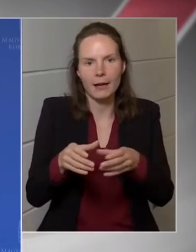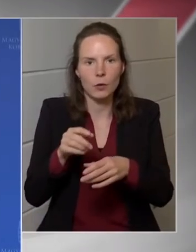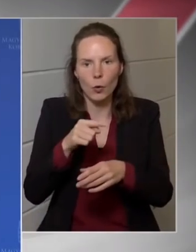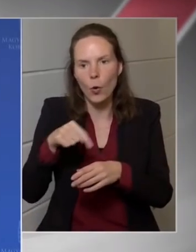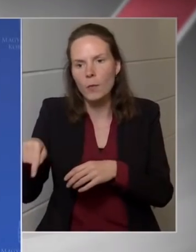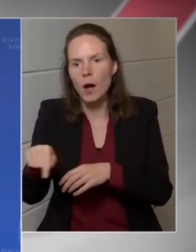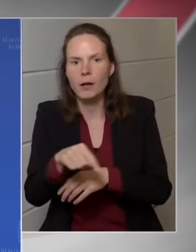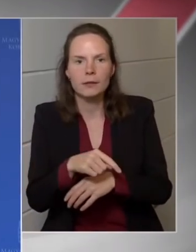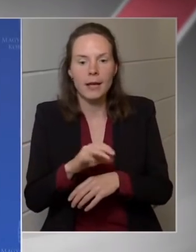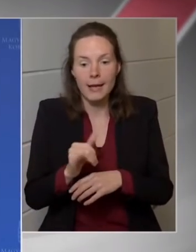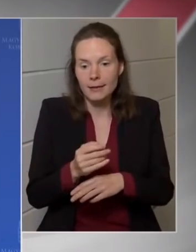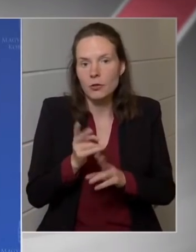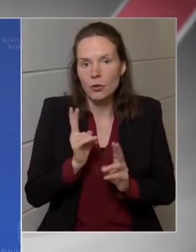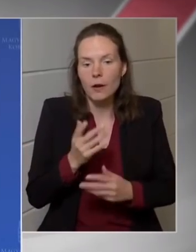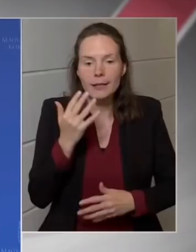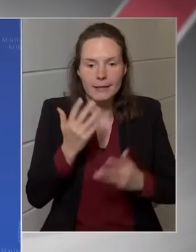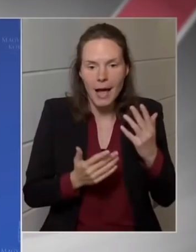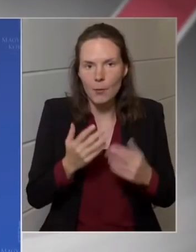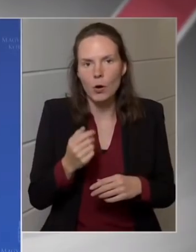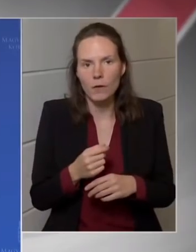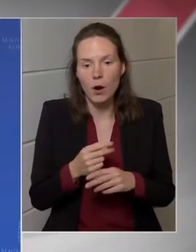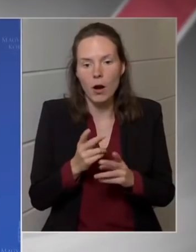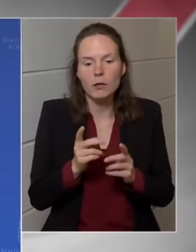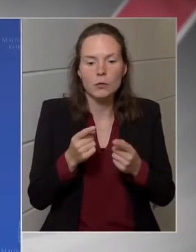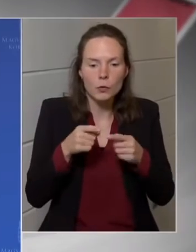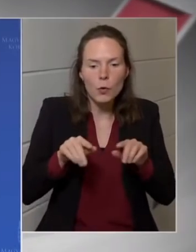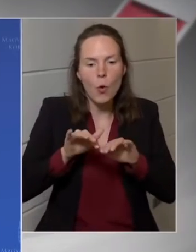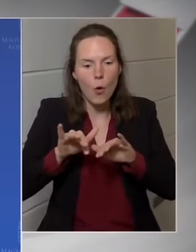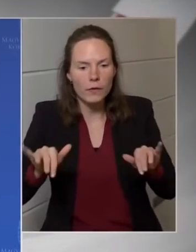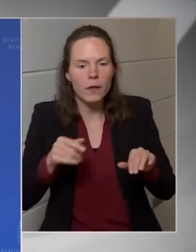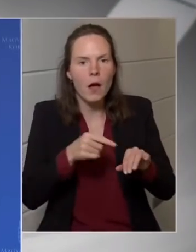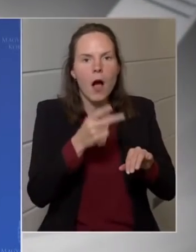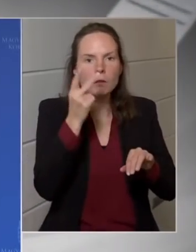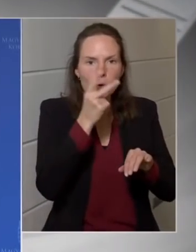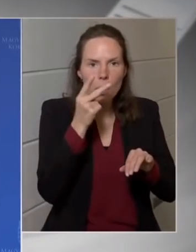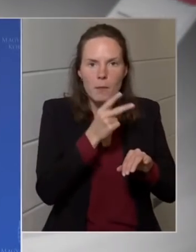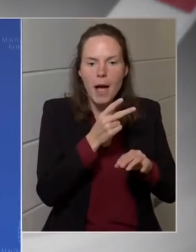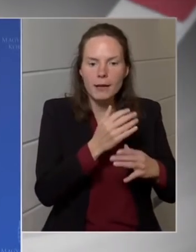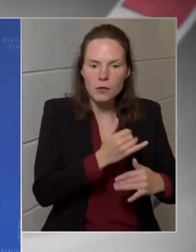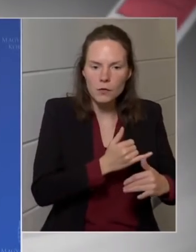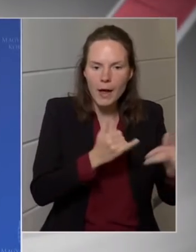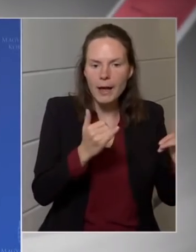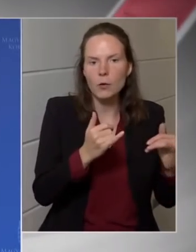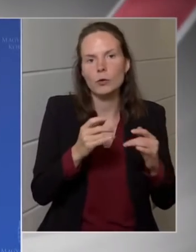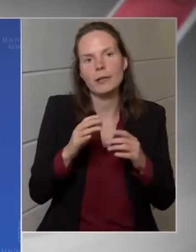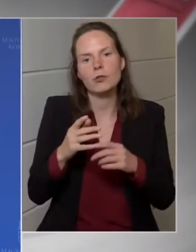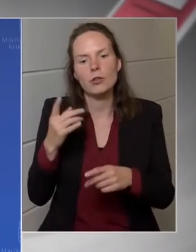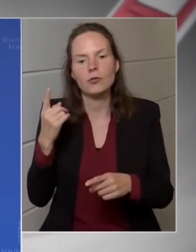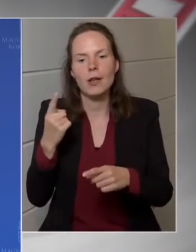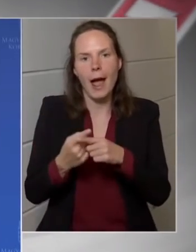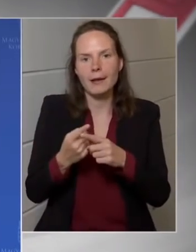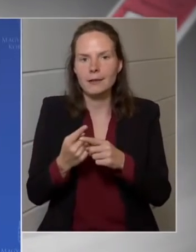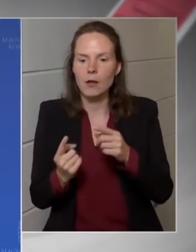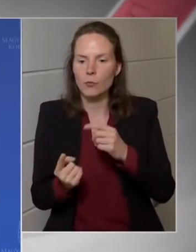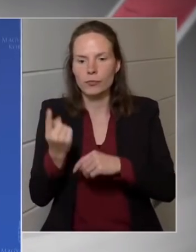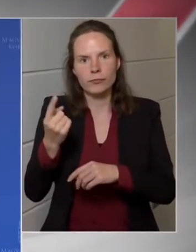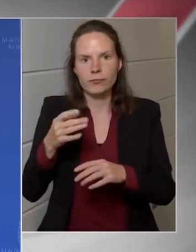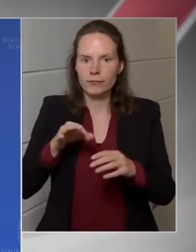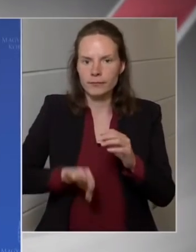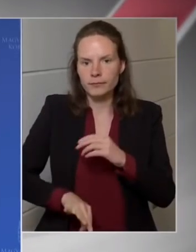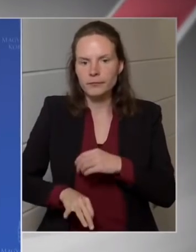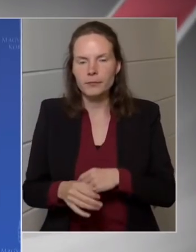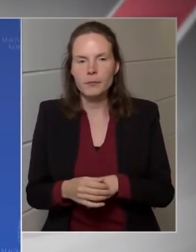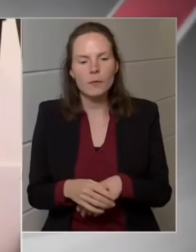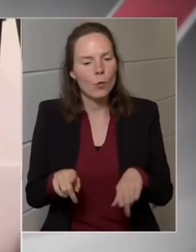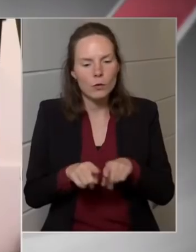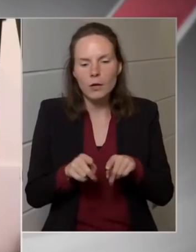számolva, el van válaszva a normális fejlődéstől ez a fajta folyamat. De ugyanez vonatkozik a többi szektorra